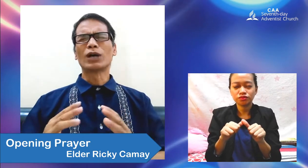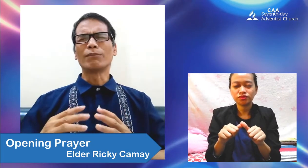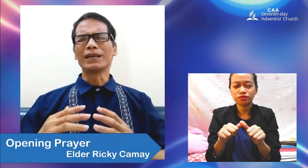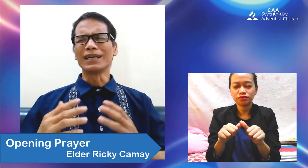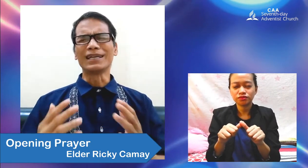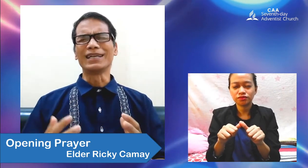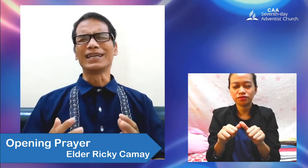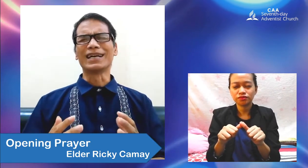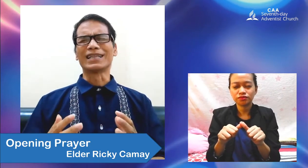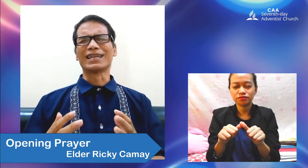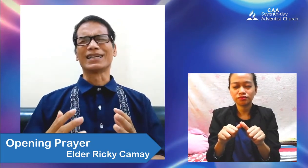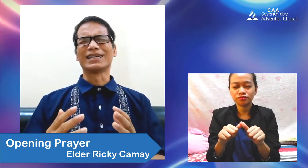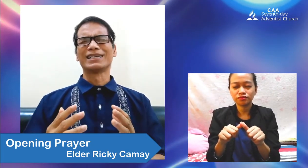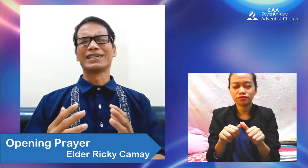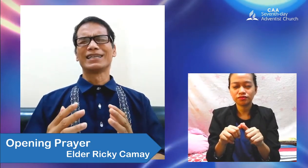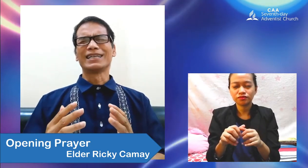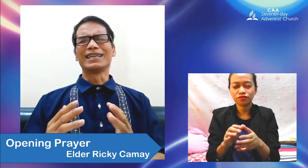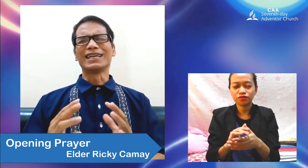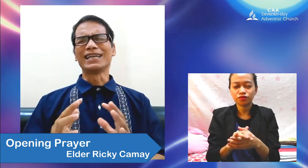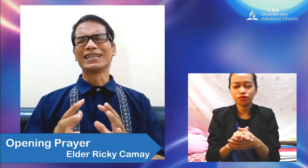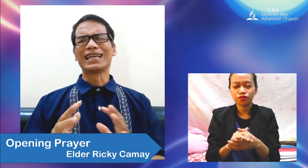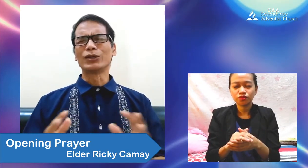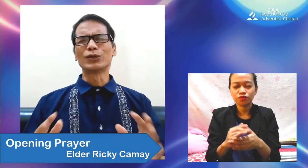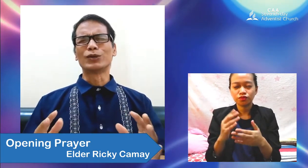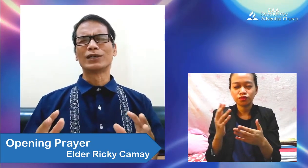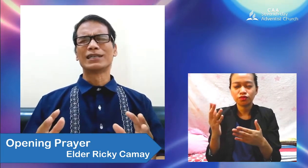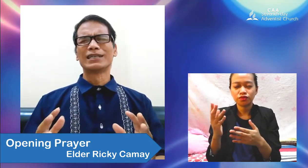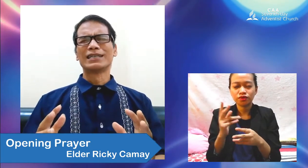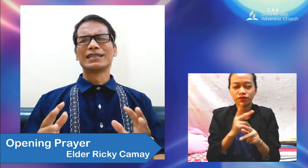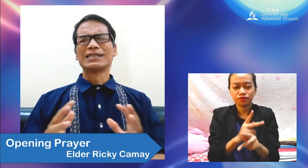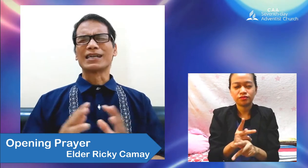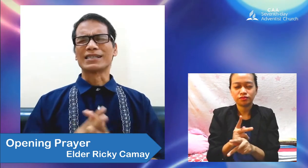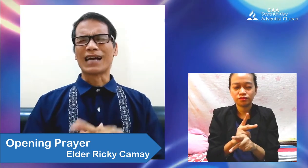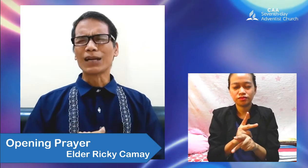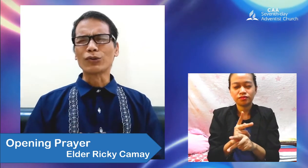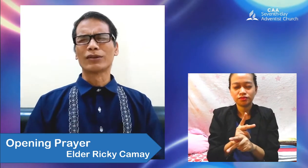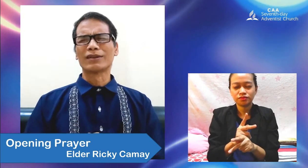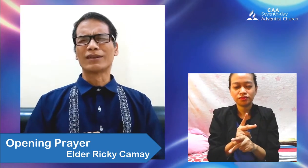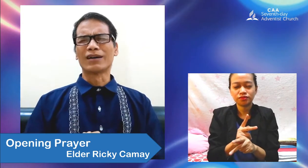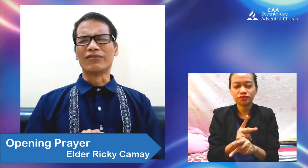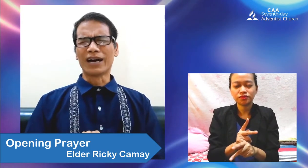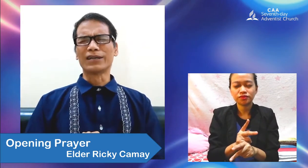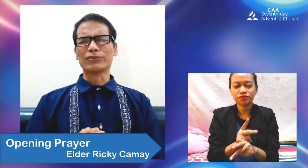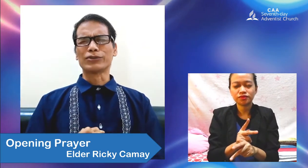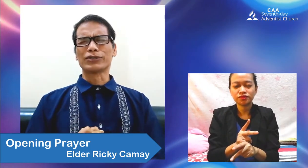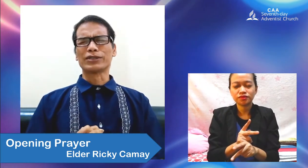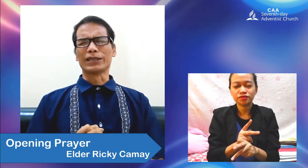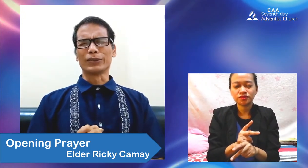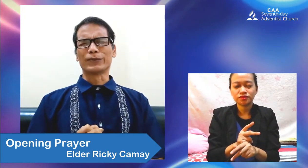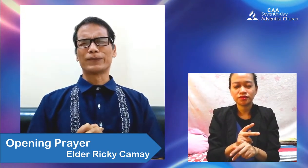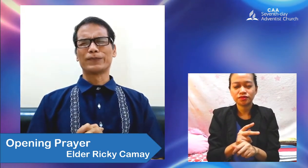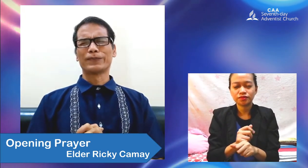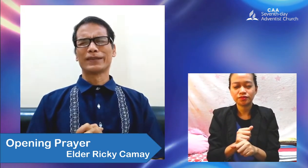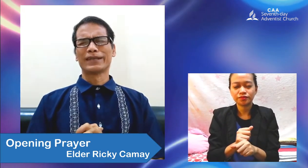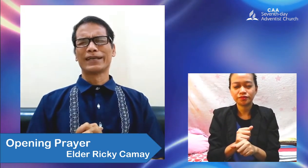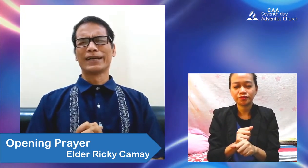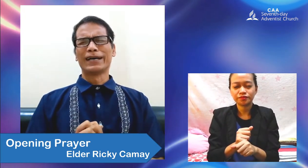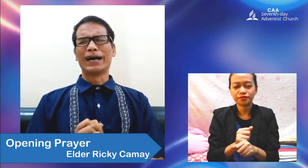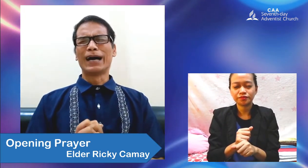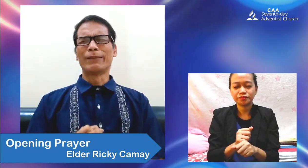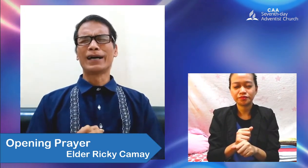inyo kaming iniingatan, inlayo sa salot ng virus na ito.